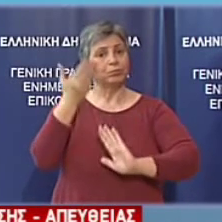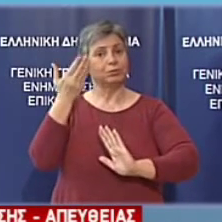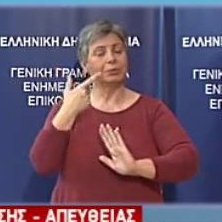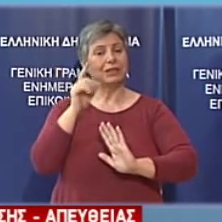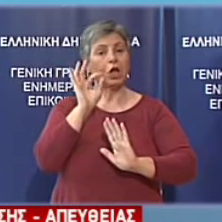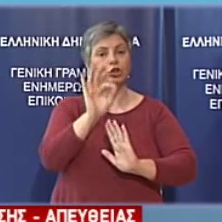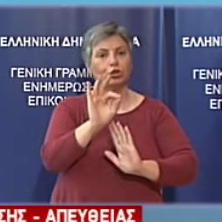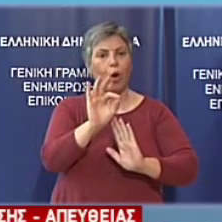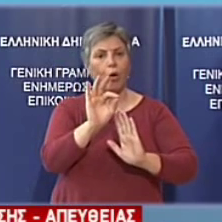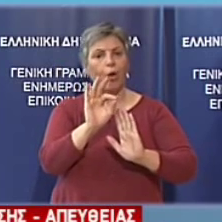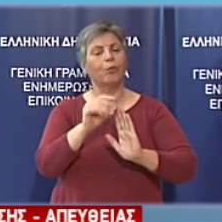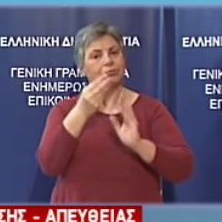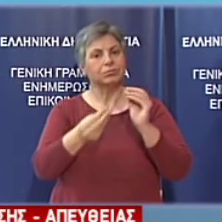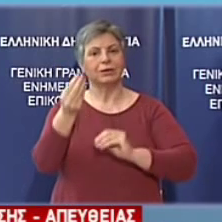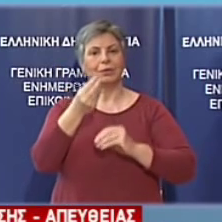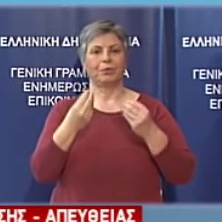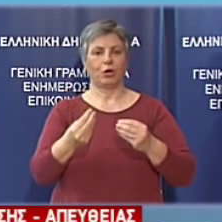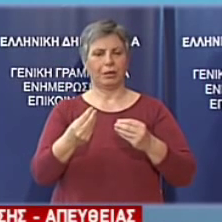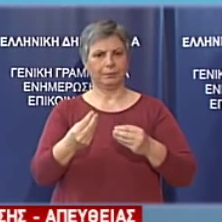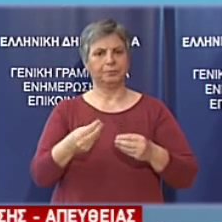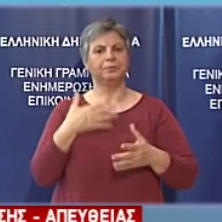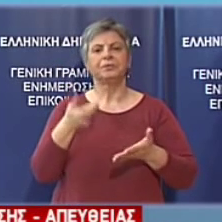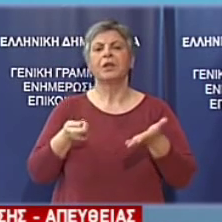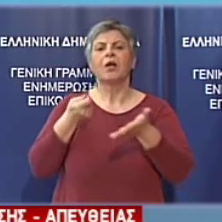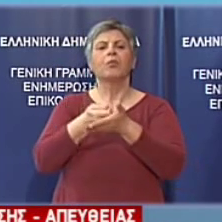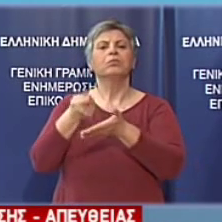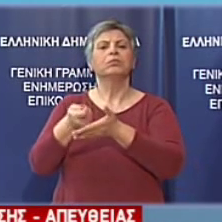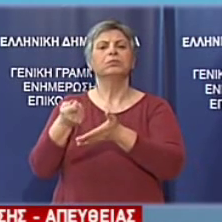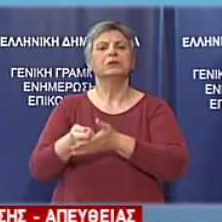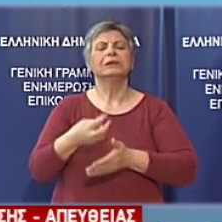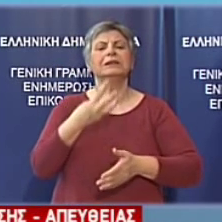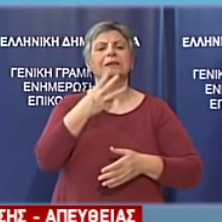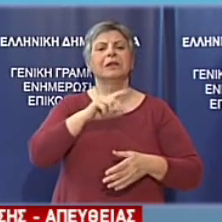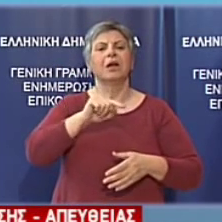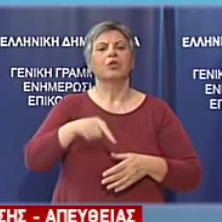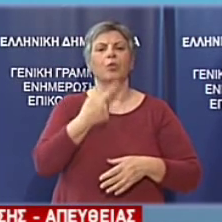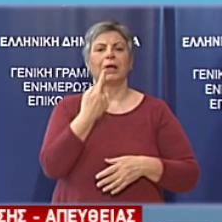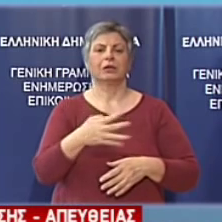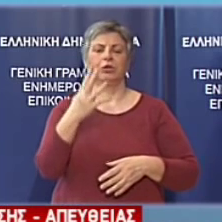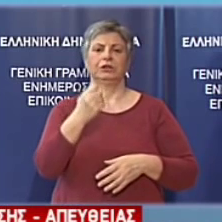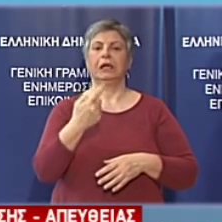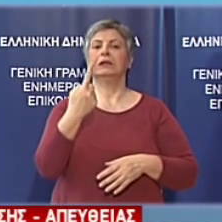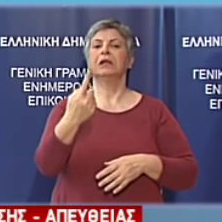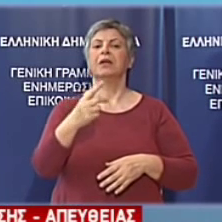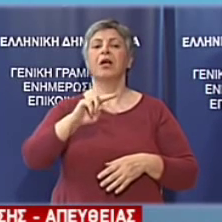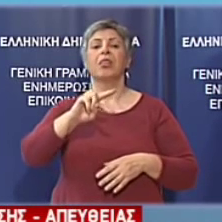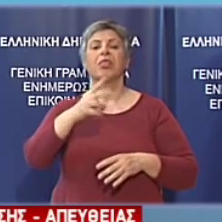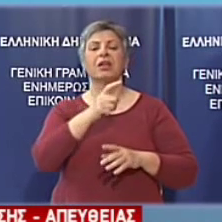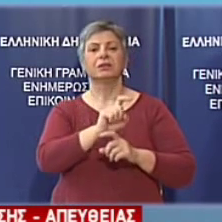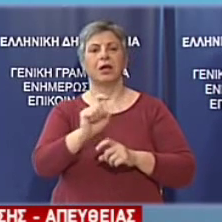Οι δαπάνες διαμορφώθηκαν στα 341 δις ευρώ παρουσιάζοντας μείωση κατά